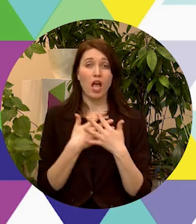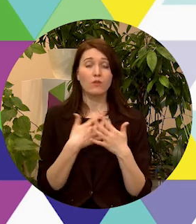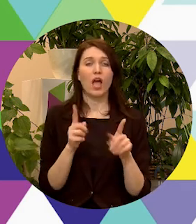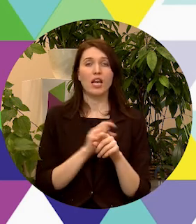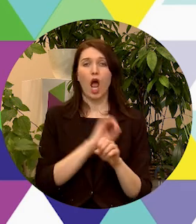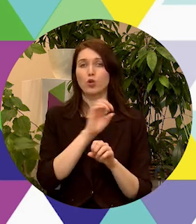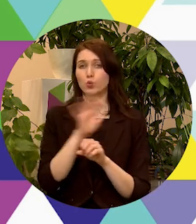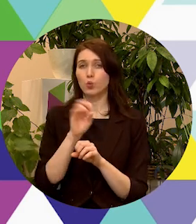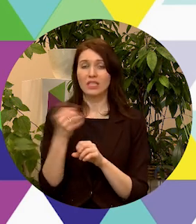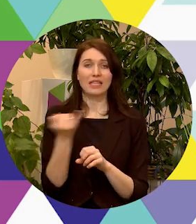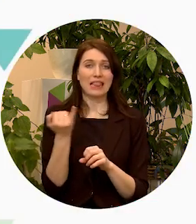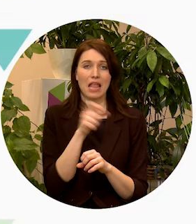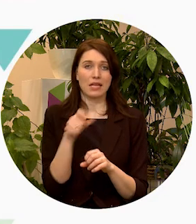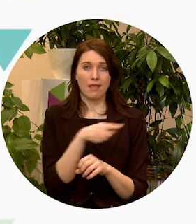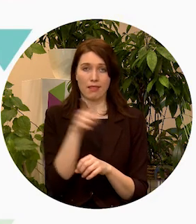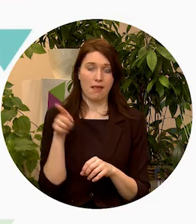interesentiem.